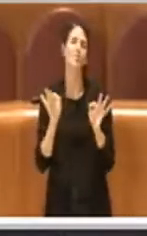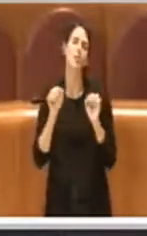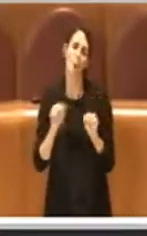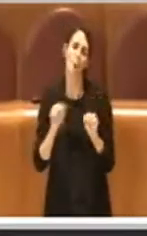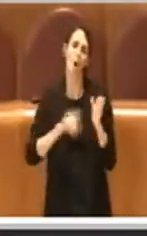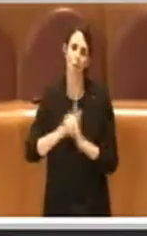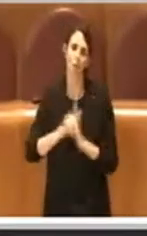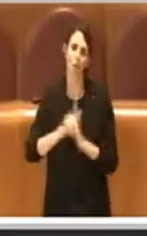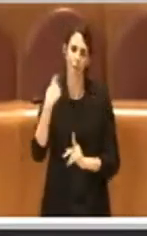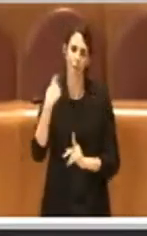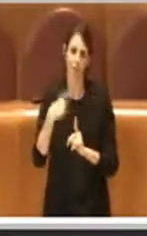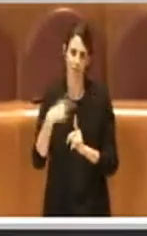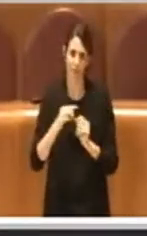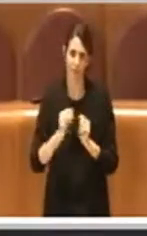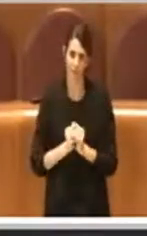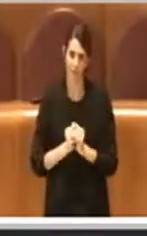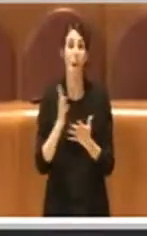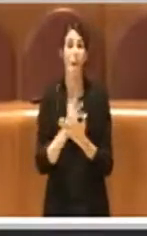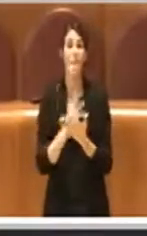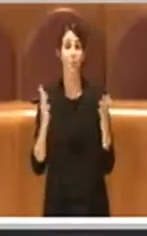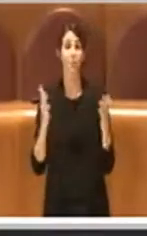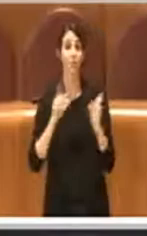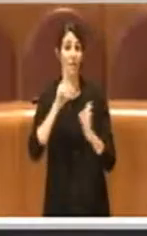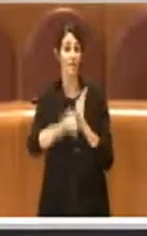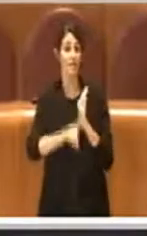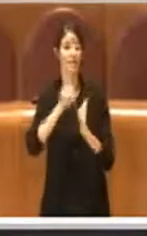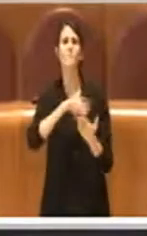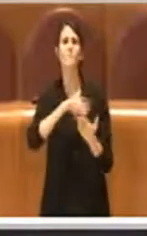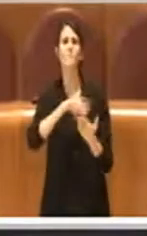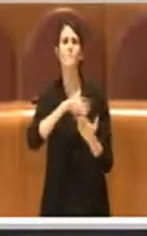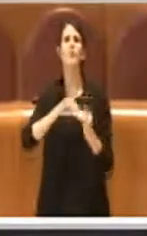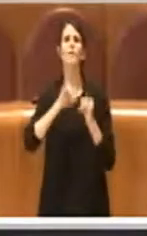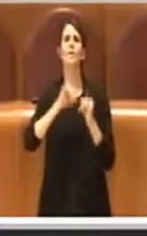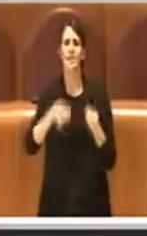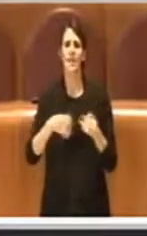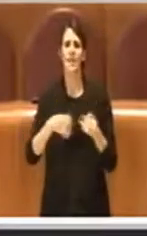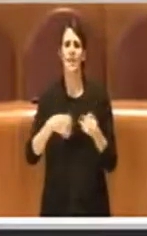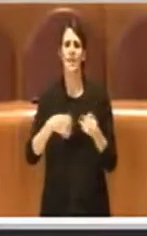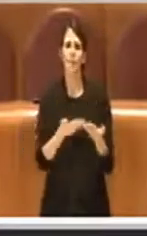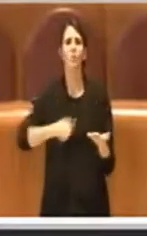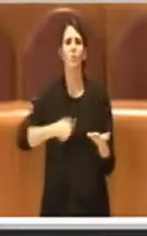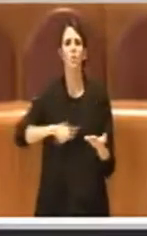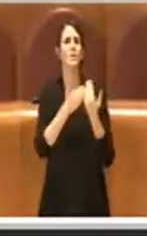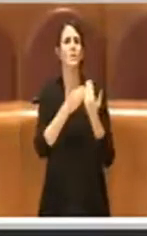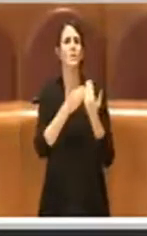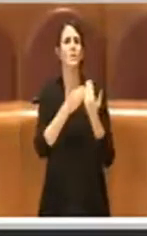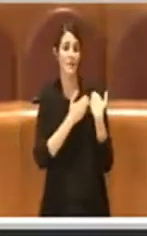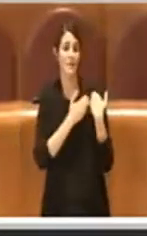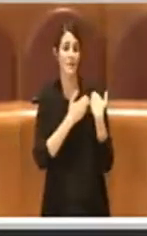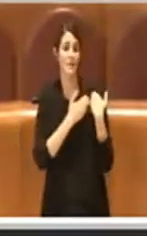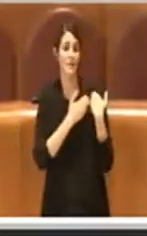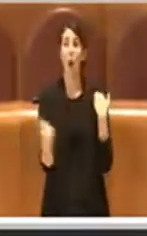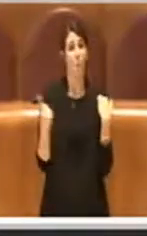maggioranza vota favorevolmente a questa delibera e si assume questa responsabilità che altri non si stanno assumendo. Grazie Presidente.